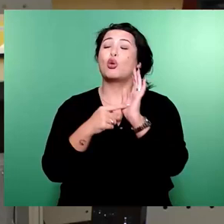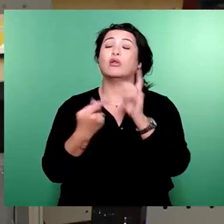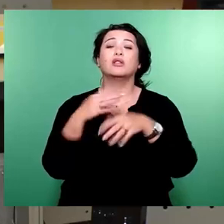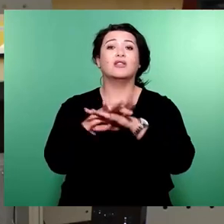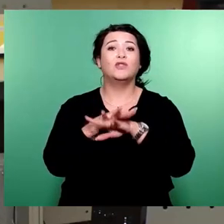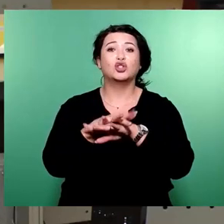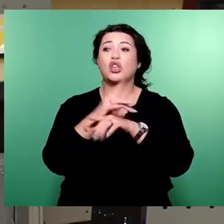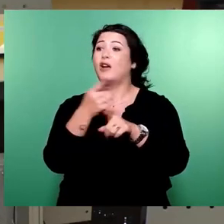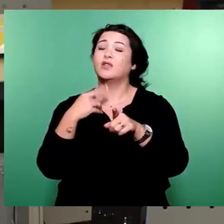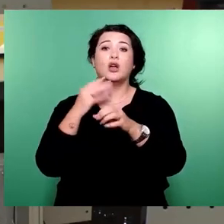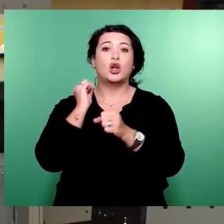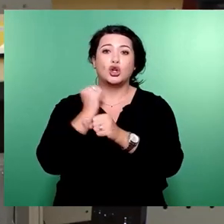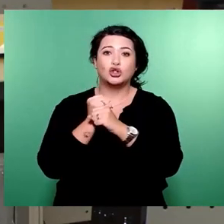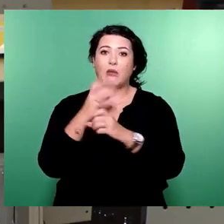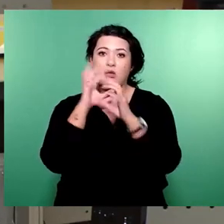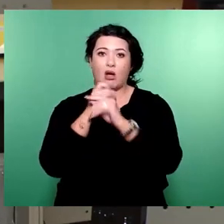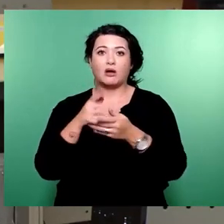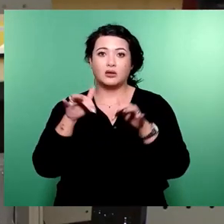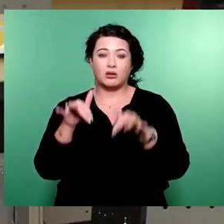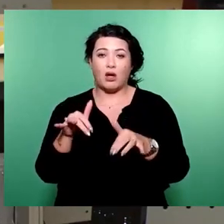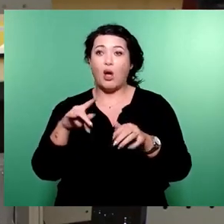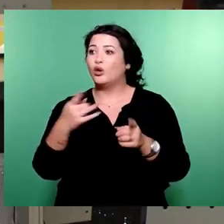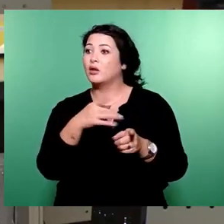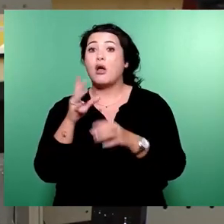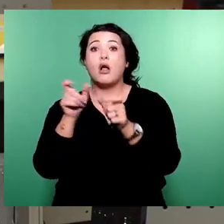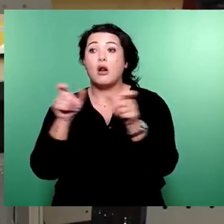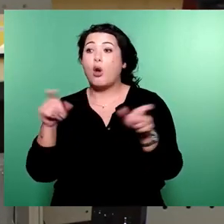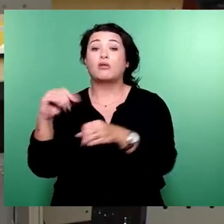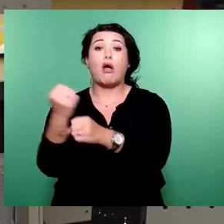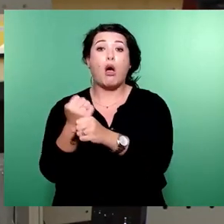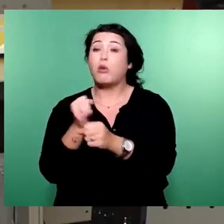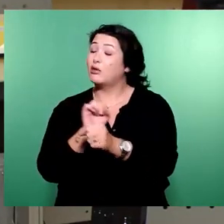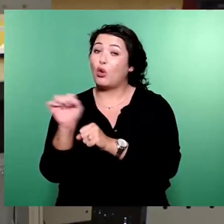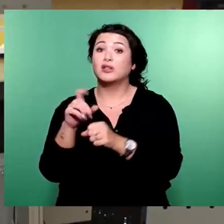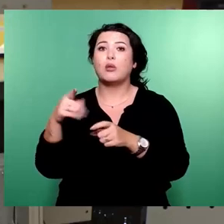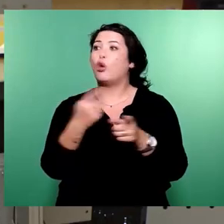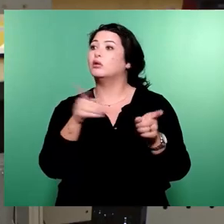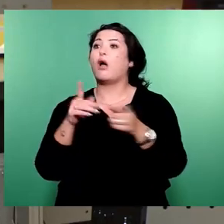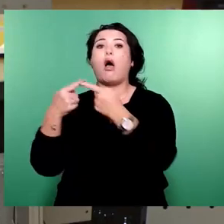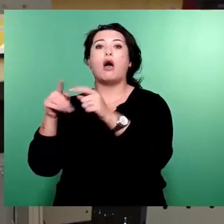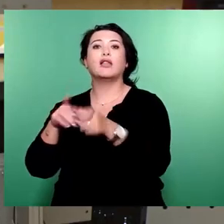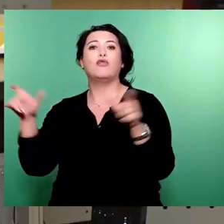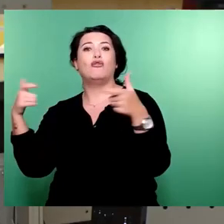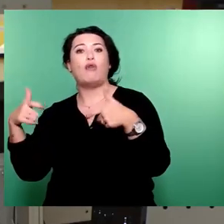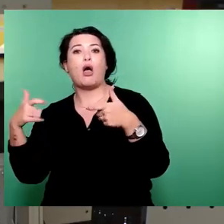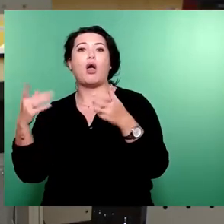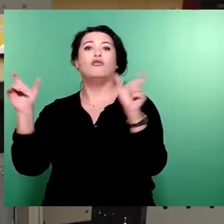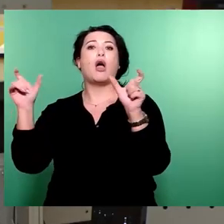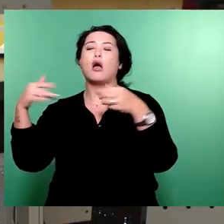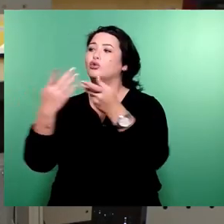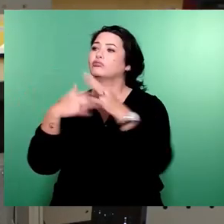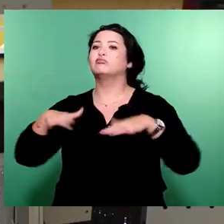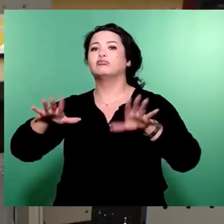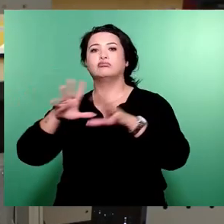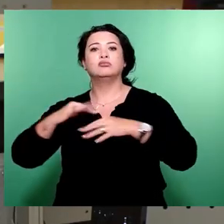stattfindet, wo eben ganz genauso Menschen arbeiten, wo sich Leute daran vergnügen können. Und das muss in irgendeiner Art und Weise koordiniert werden. Und er hat dazu einen Stadtrat zwischen sie